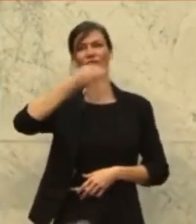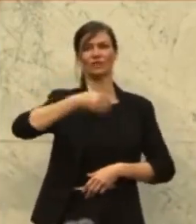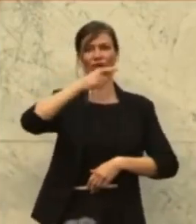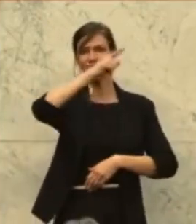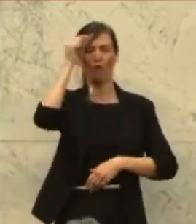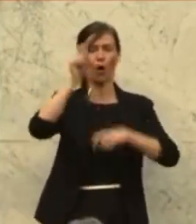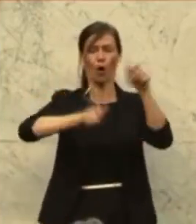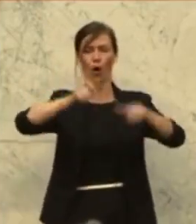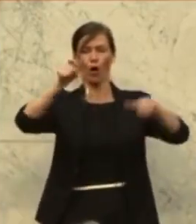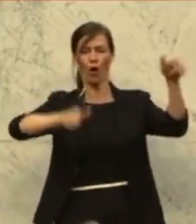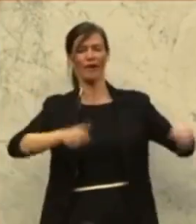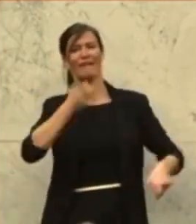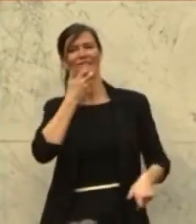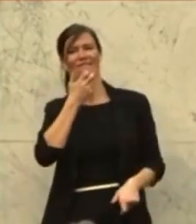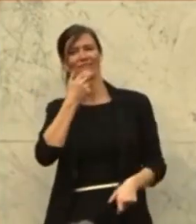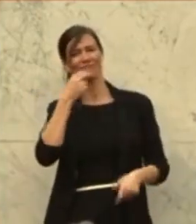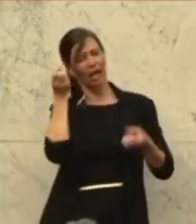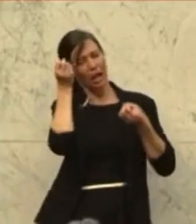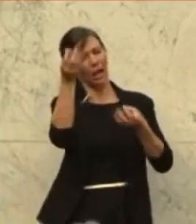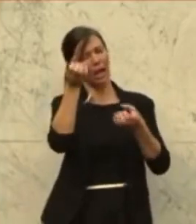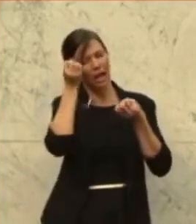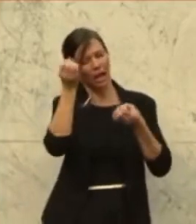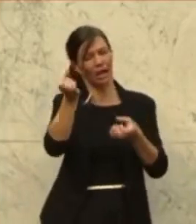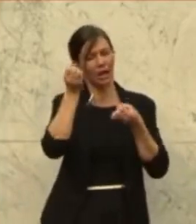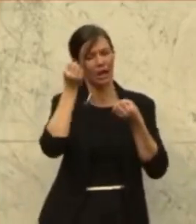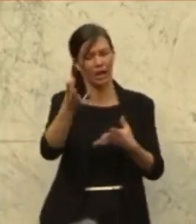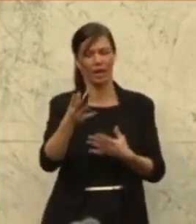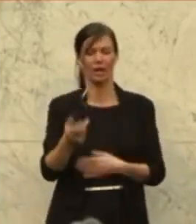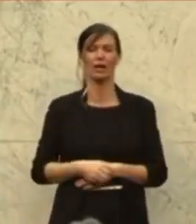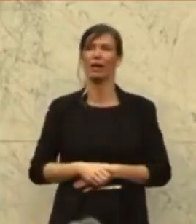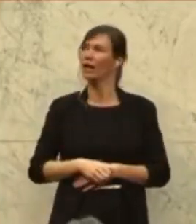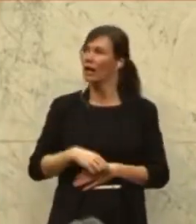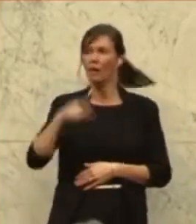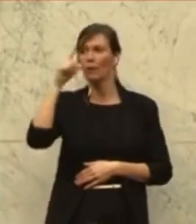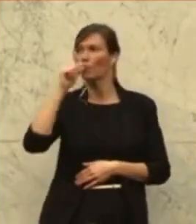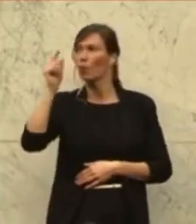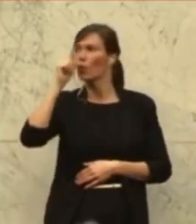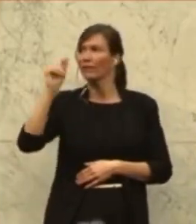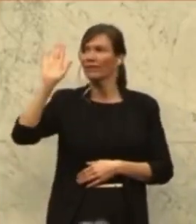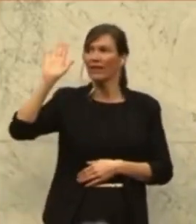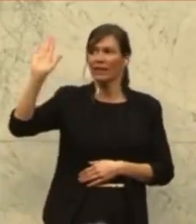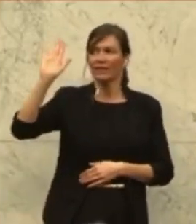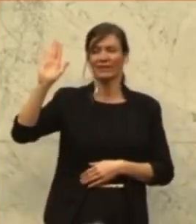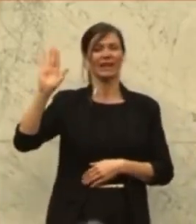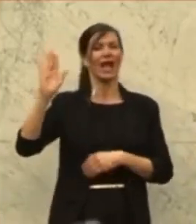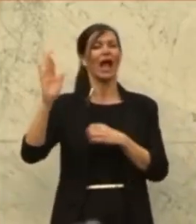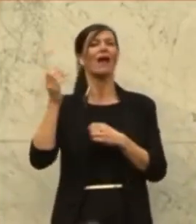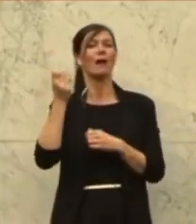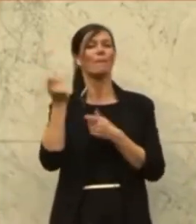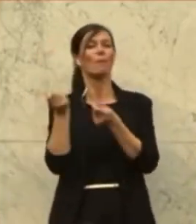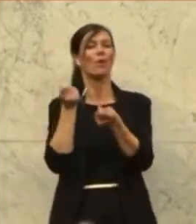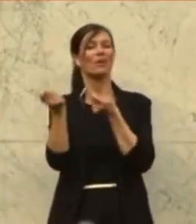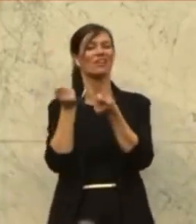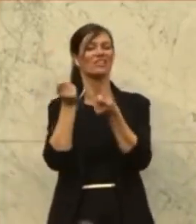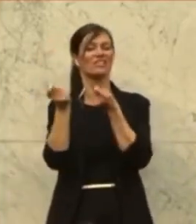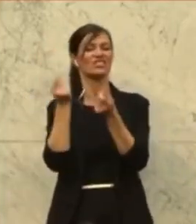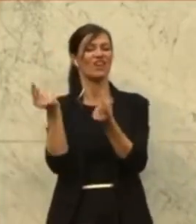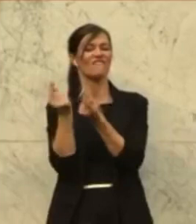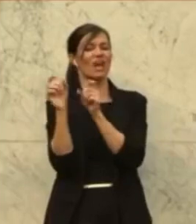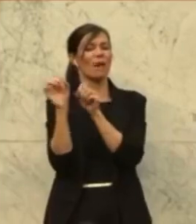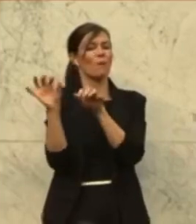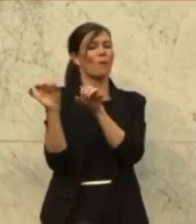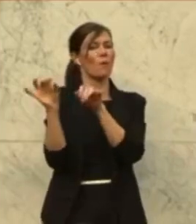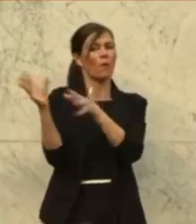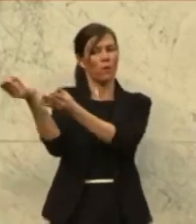adressieren, indem Sie in Wahrheit blau Putin-Propaganda, perverse Putin-Propaganda hier verbreiten. Und ich weiß